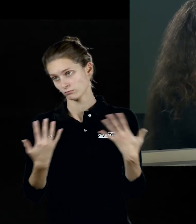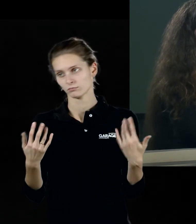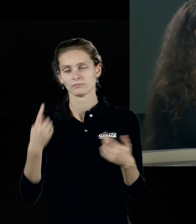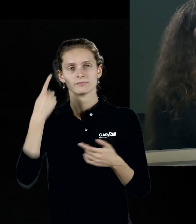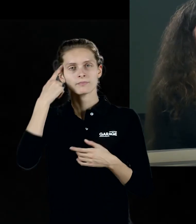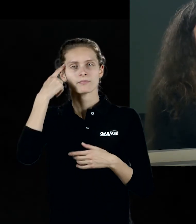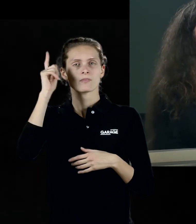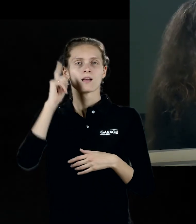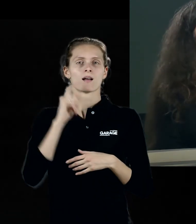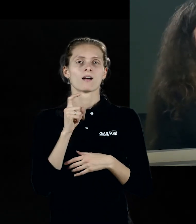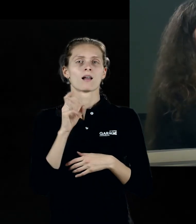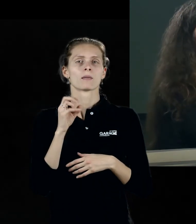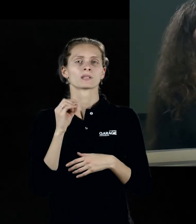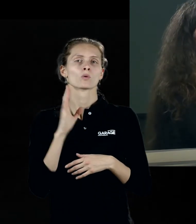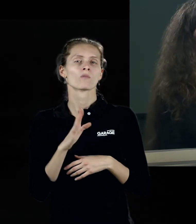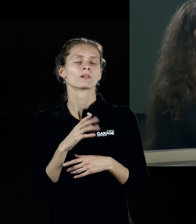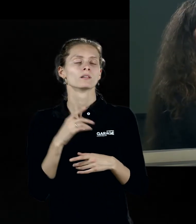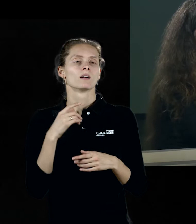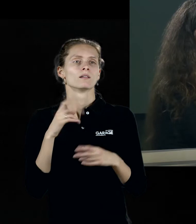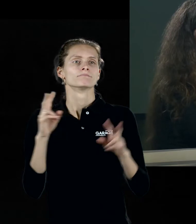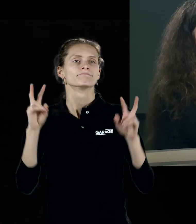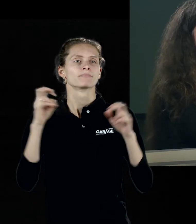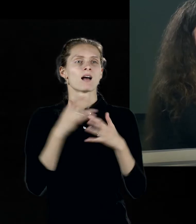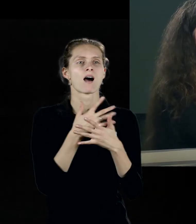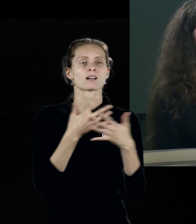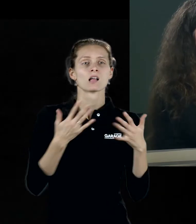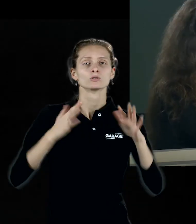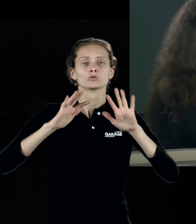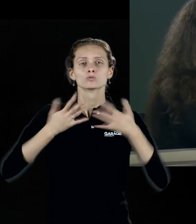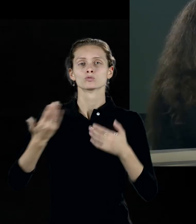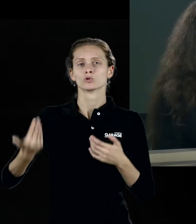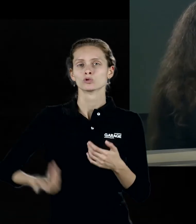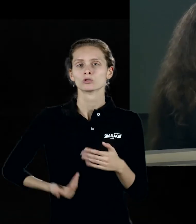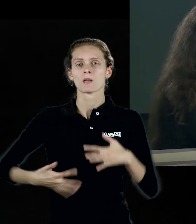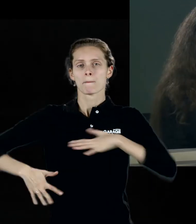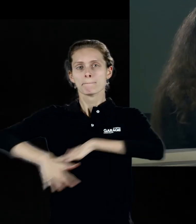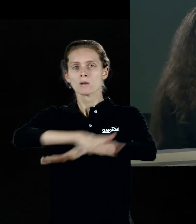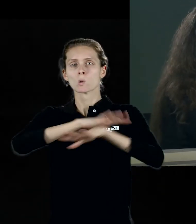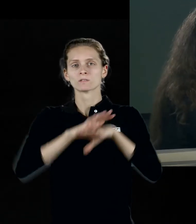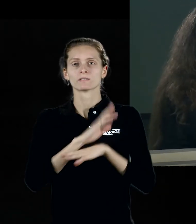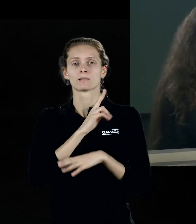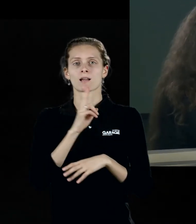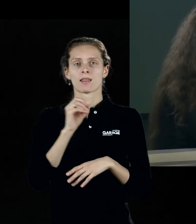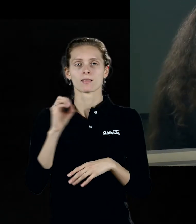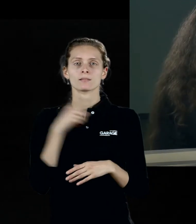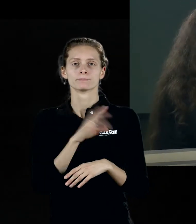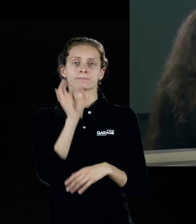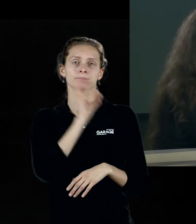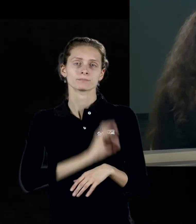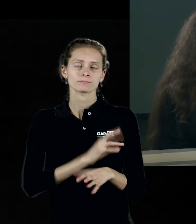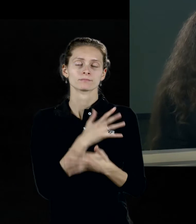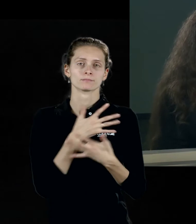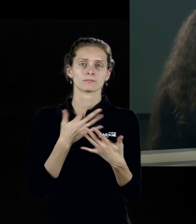Хлебникова, различные случаи жизни пространства. И вот эти различные случаи жизни пространства Клей использовал, это были примеры в его